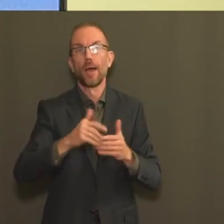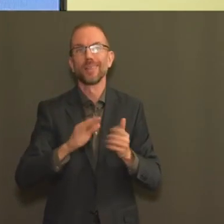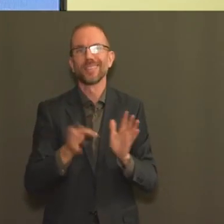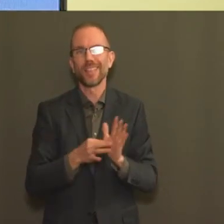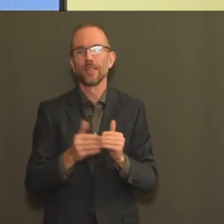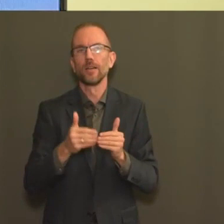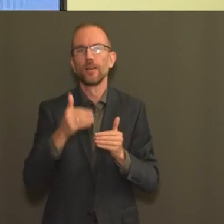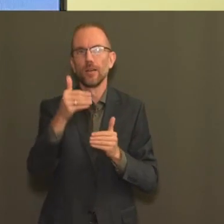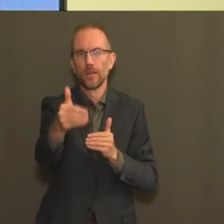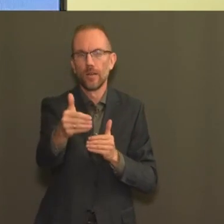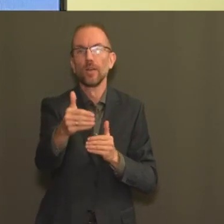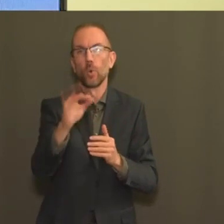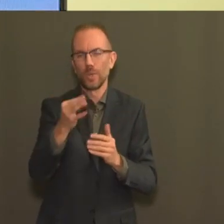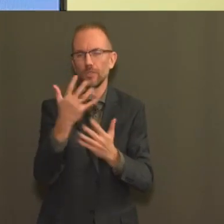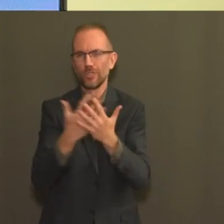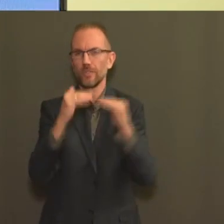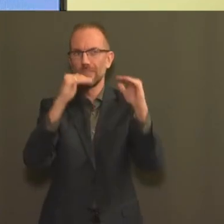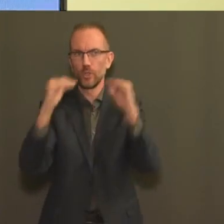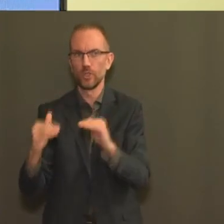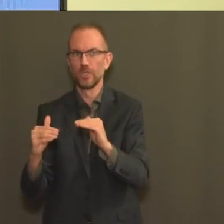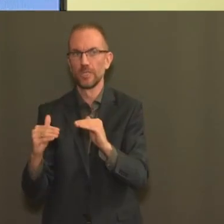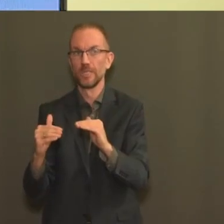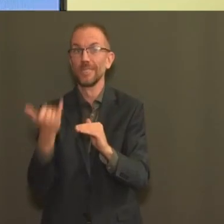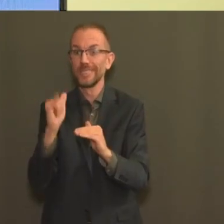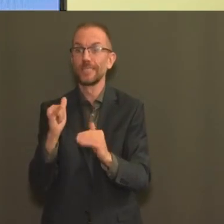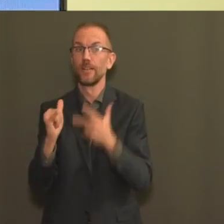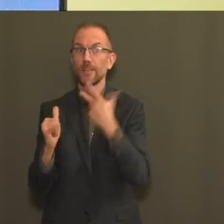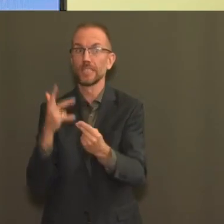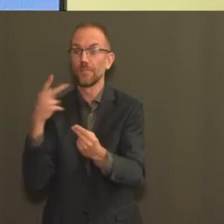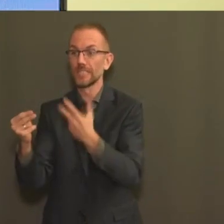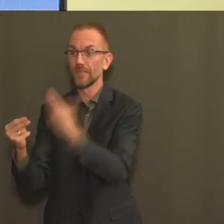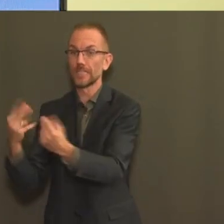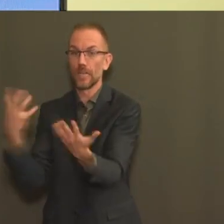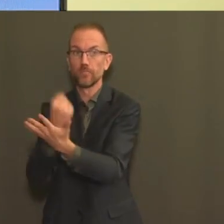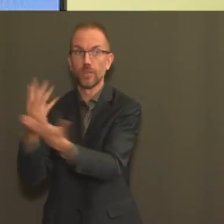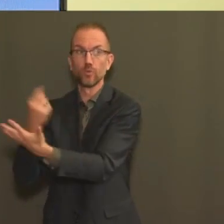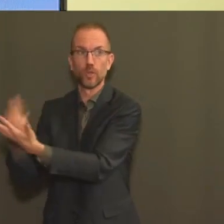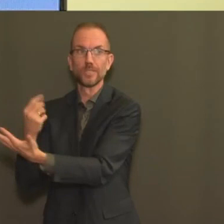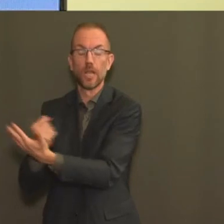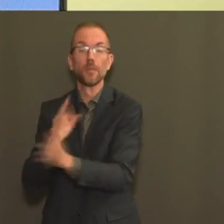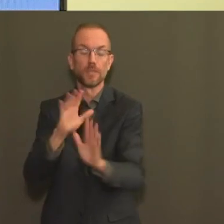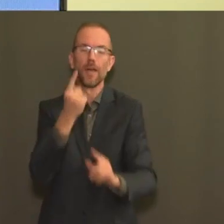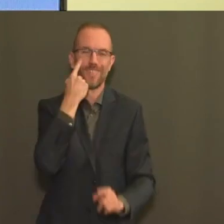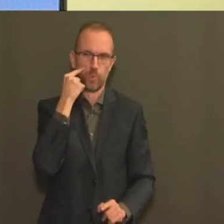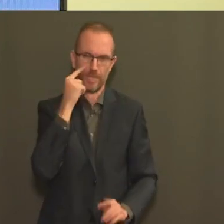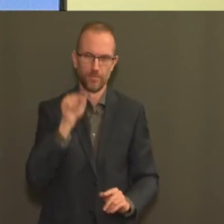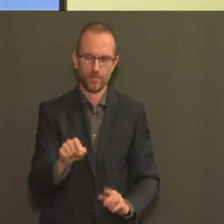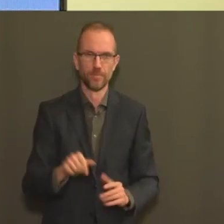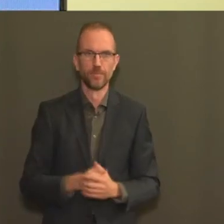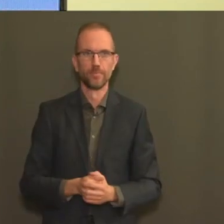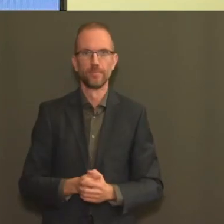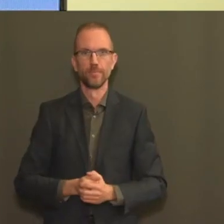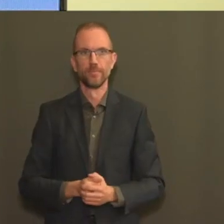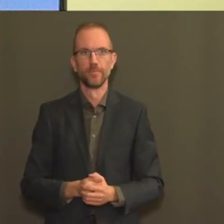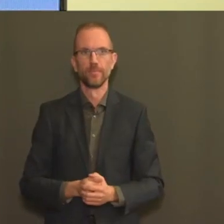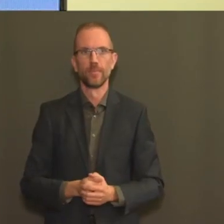où le vaccin gardera toute son efficacité sur les souches qui circuleront à ce moment-là. Et ce n'est qu'à ce moment-là